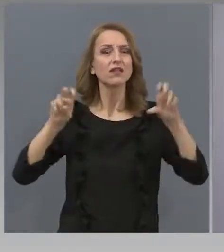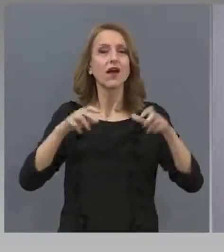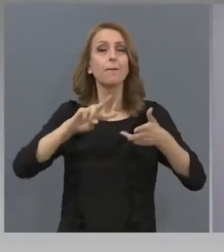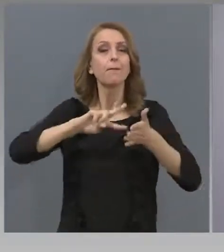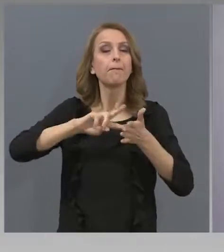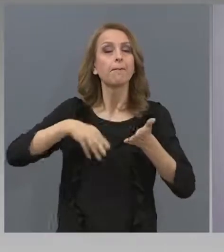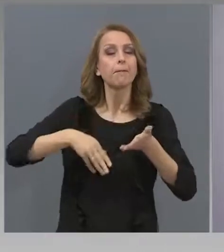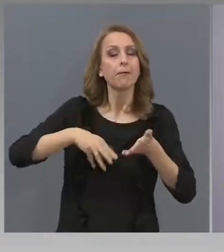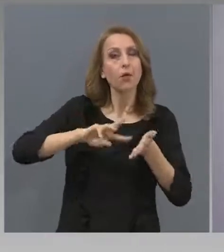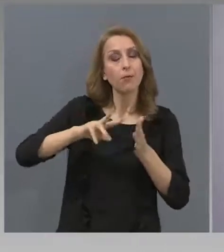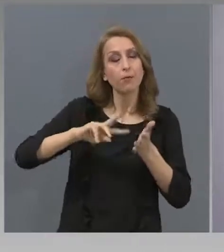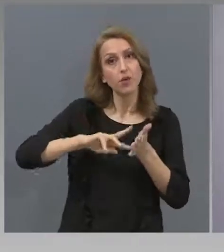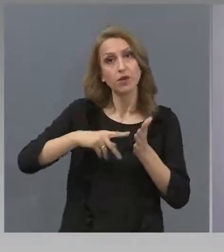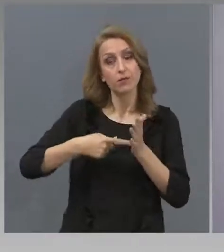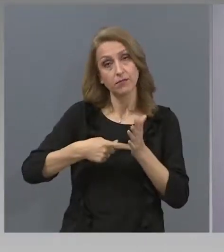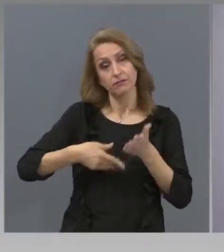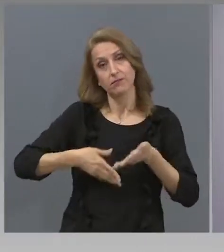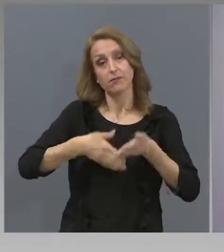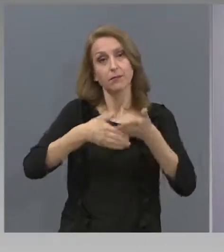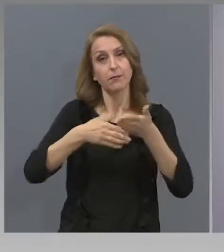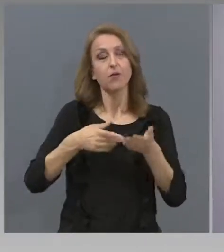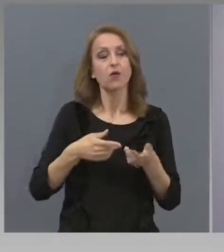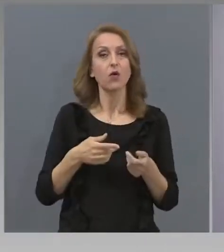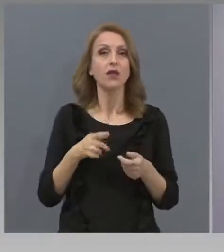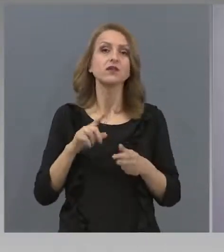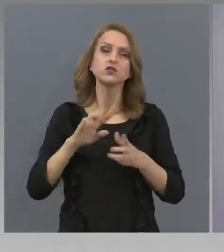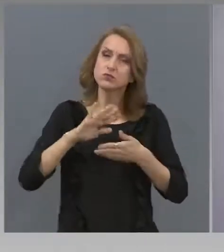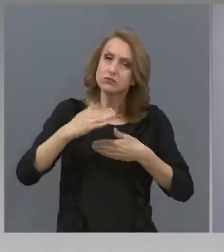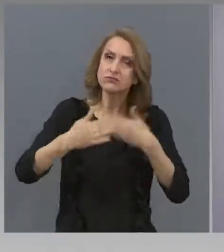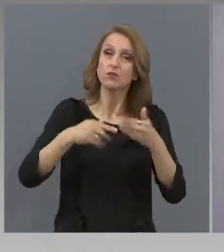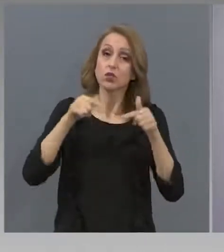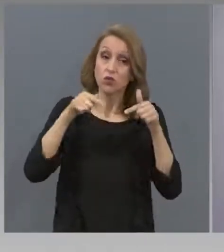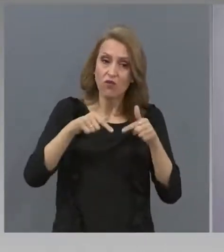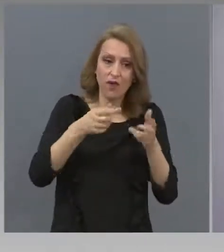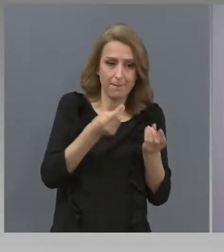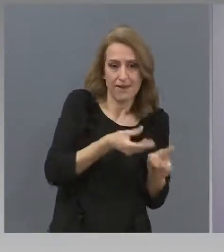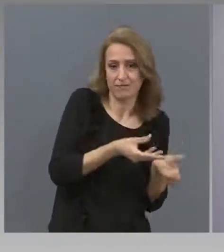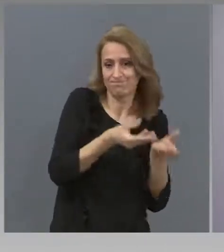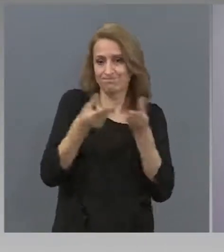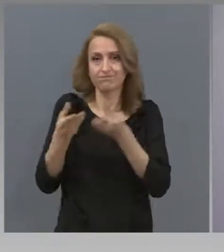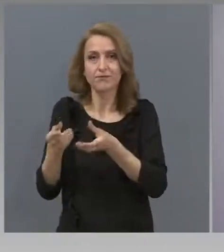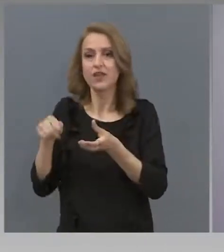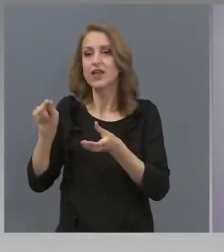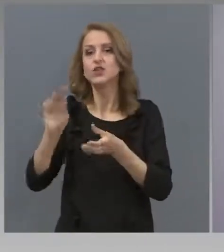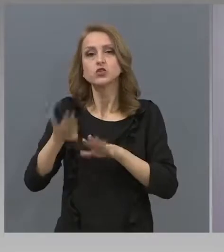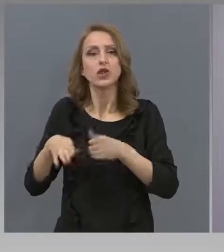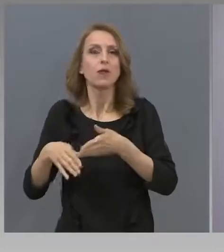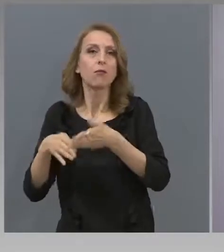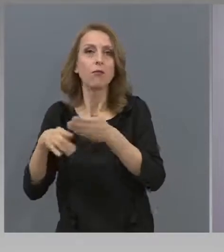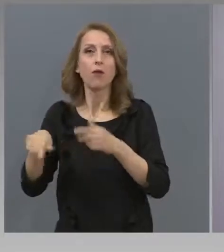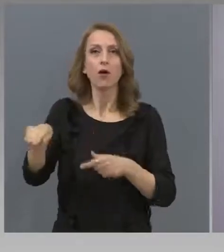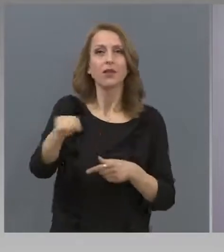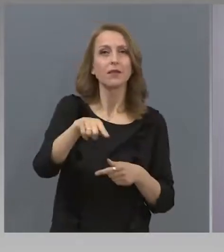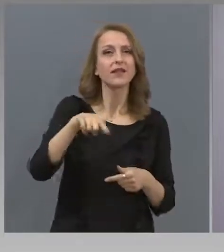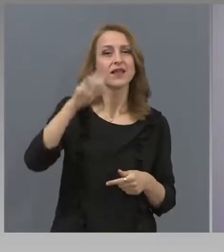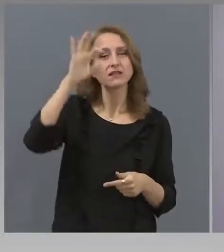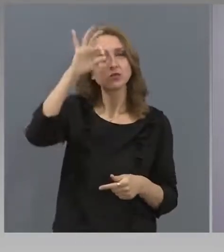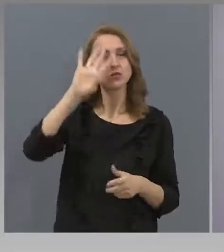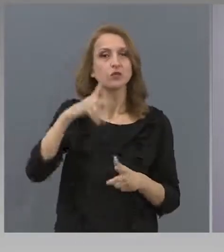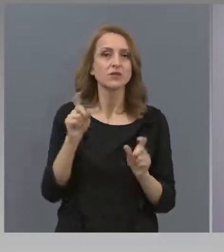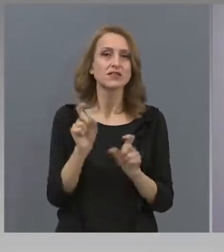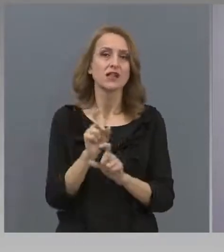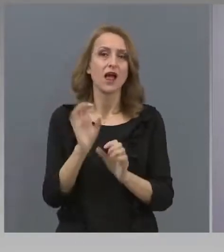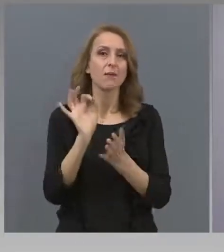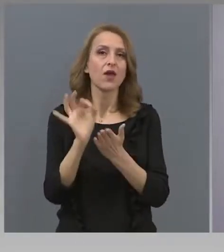Допълнителното обучение е за преодоляване на образователни трудности. Това е за тези деца, които имат слаби оценки, но